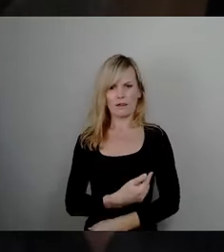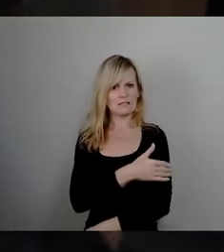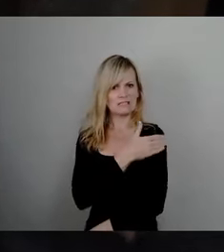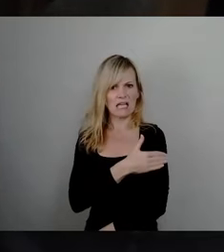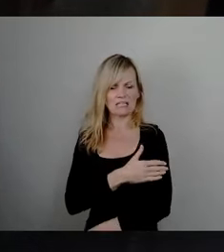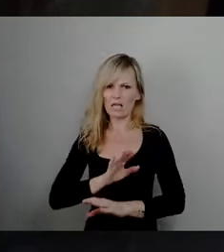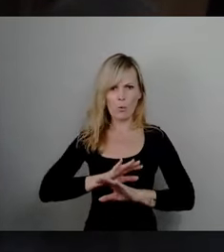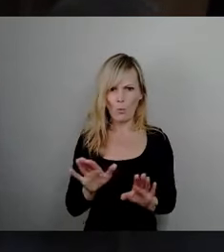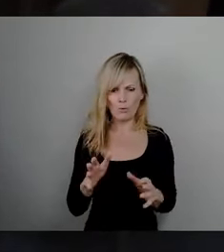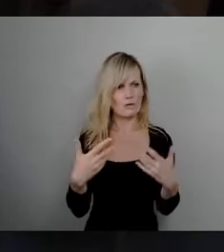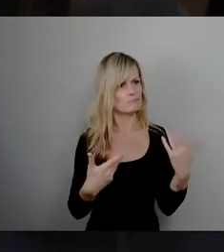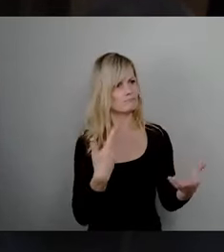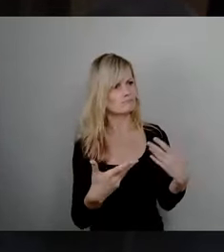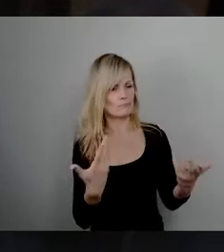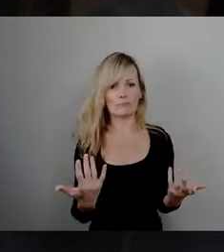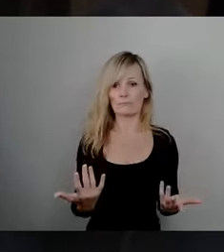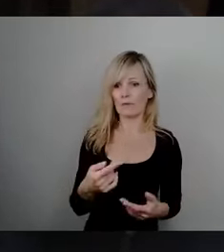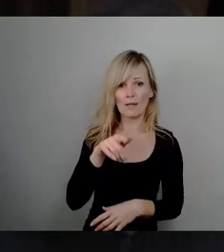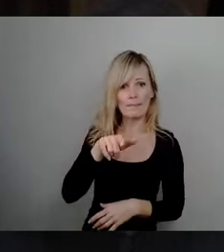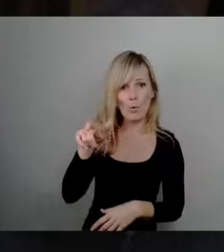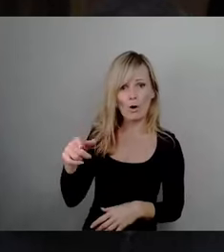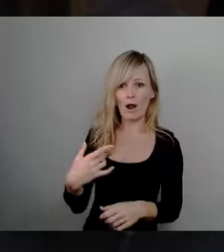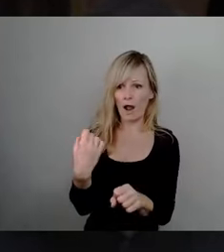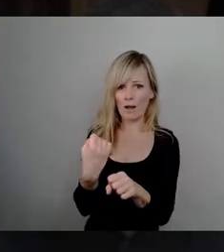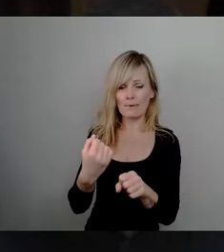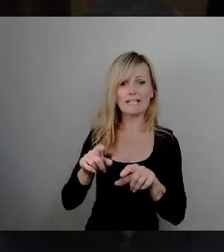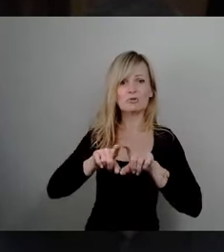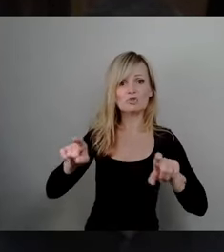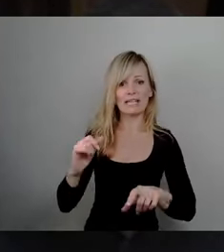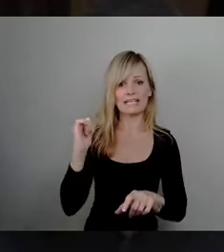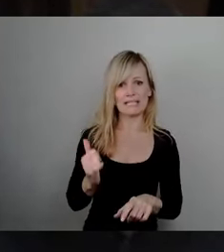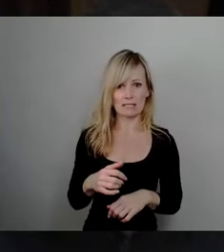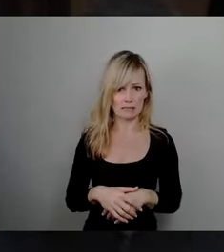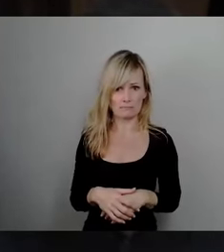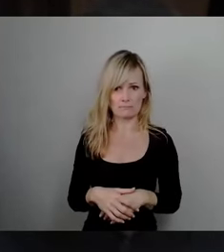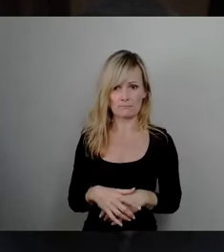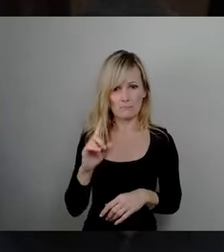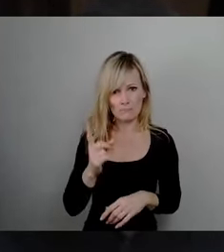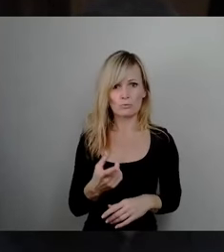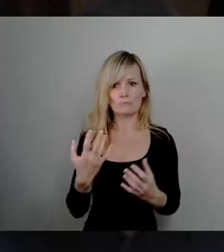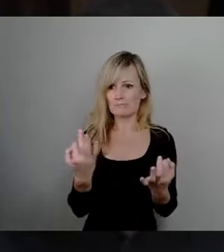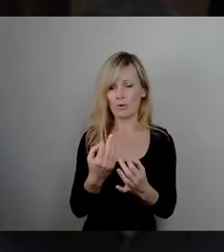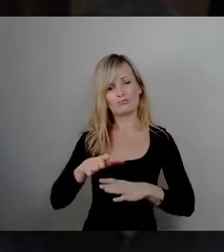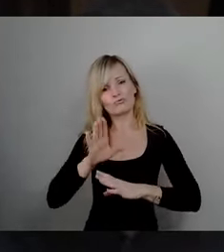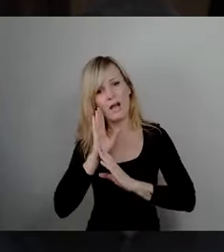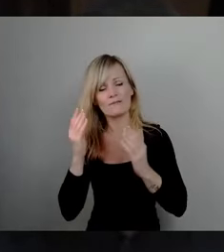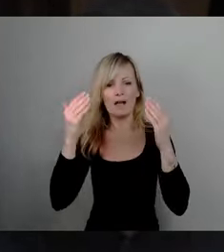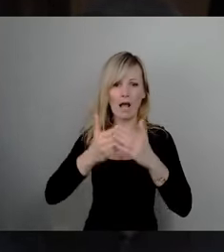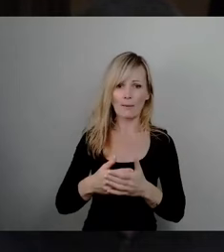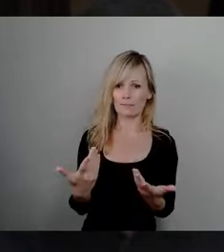Dabei handelt es sich um Bürger, die im Schichtdienst arbeiten, um Eltern mit kleinen Kindern, die zur Ruhe kommen müssen, um Senioren.